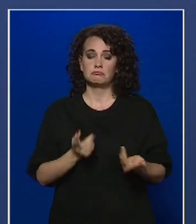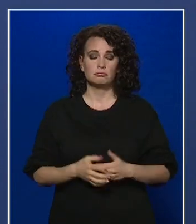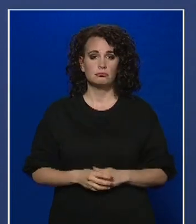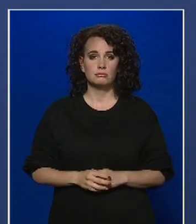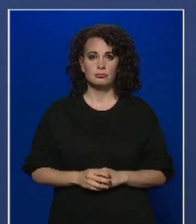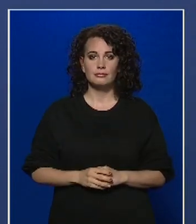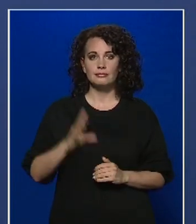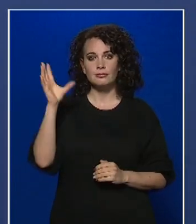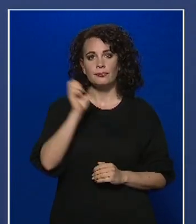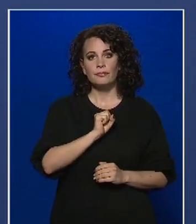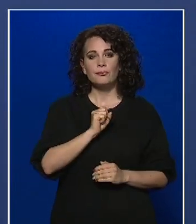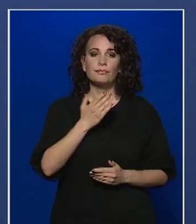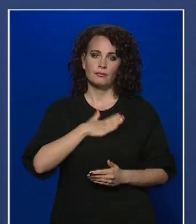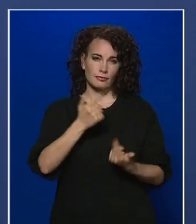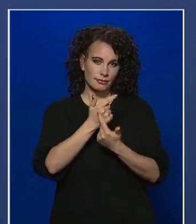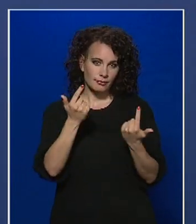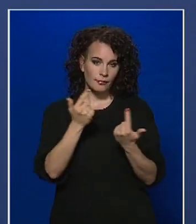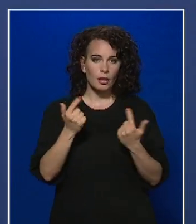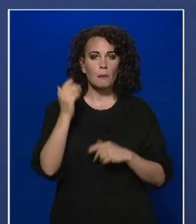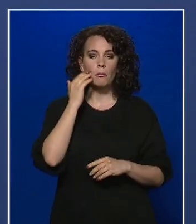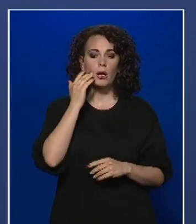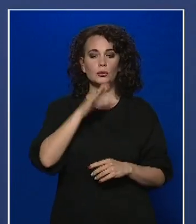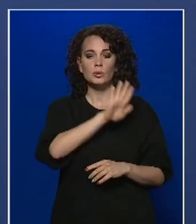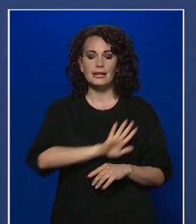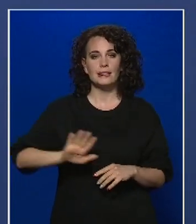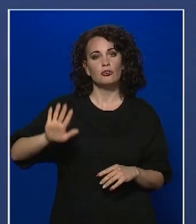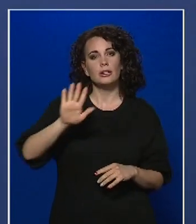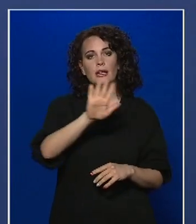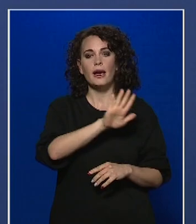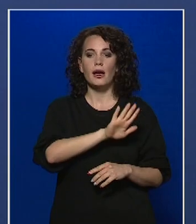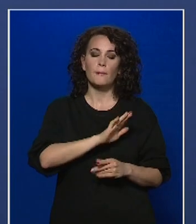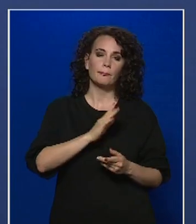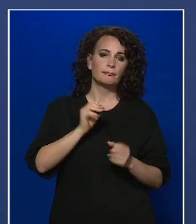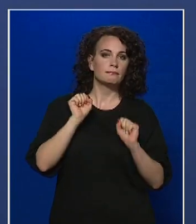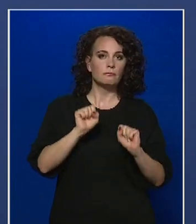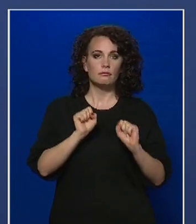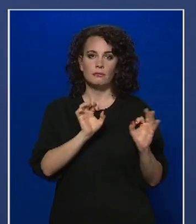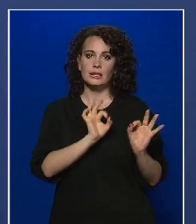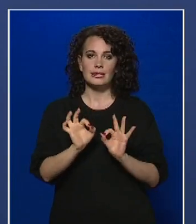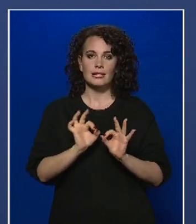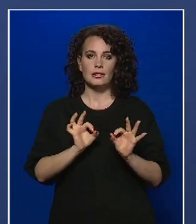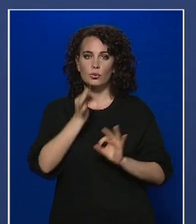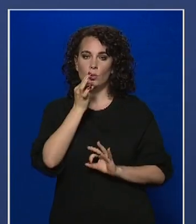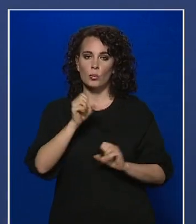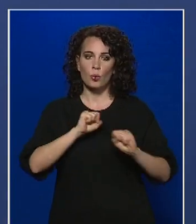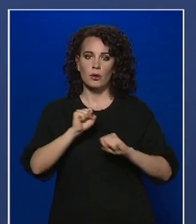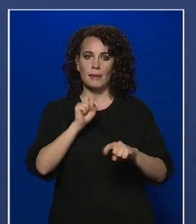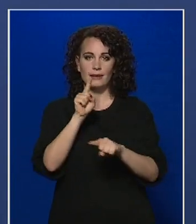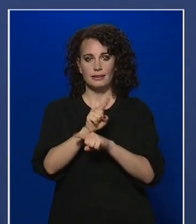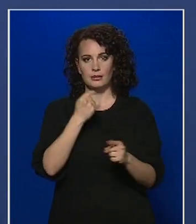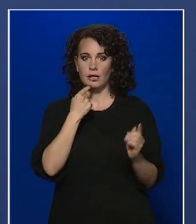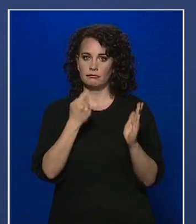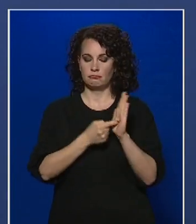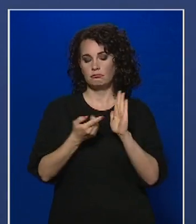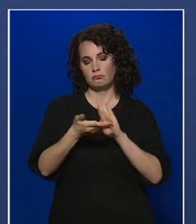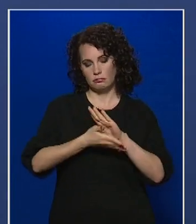Szeretném önöket tájékoztatni arról, hogy a Balaton térségében a védelmi intézkedésekről szóló kormányrendelet szerint hajtjuk